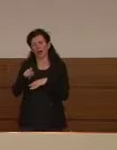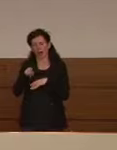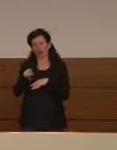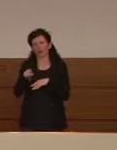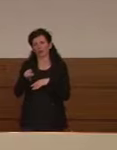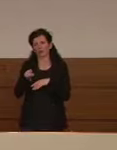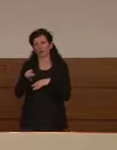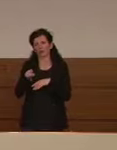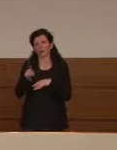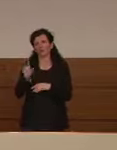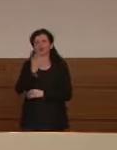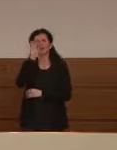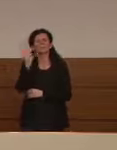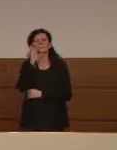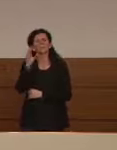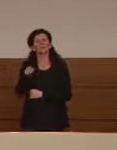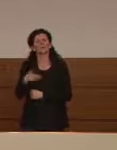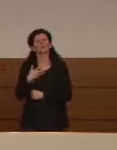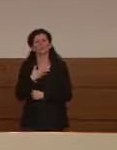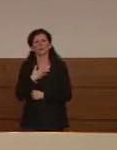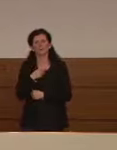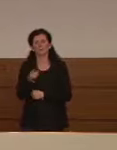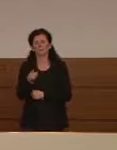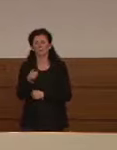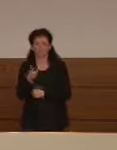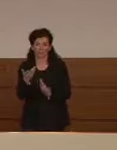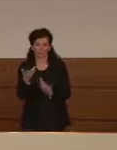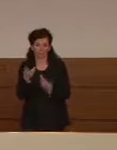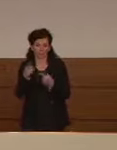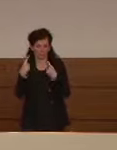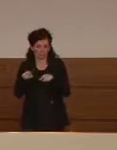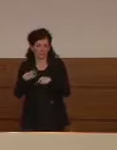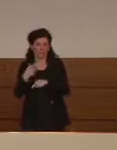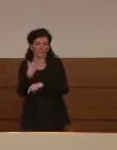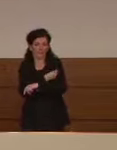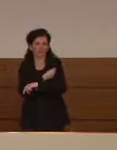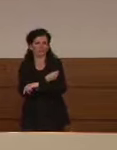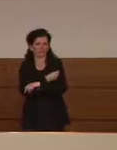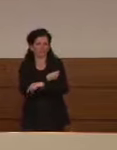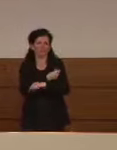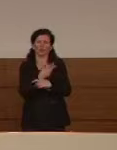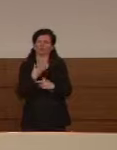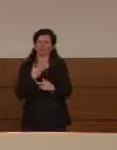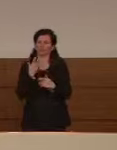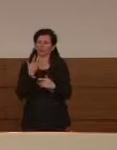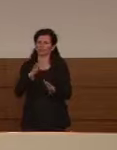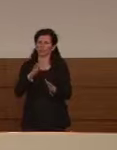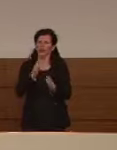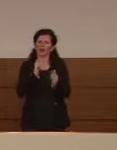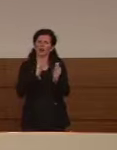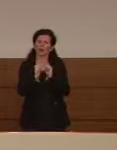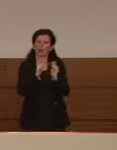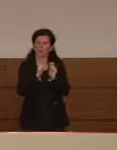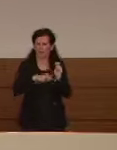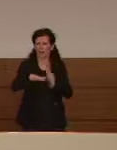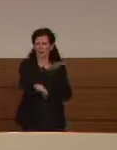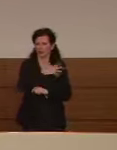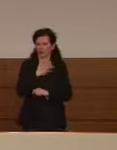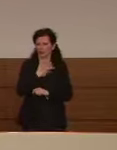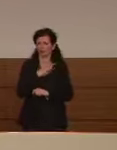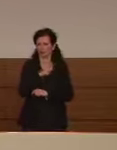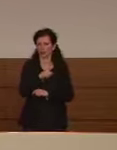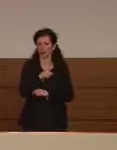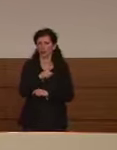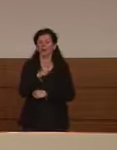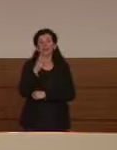per esempio il vaccino anche in commercio che è diverso sfrutta un altro vettore animale per quanto